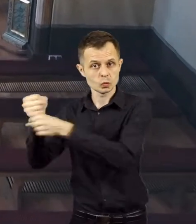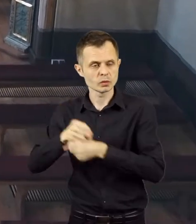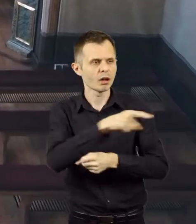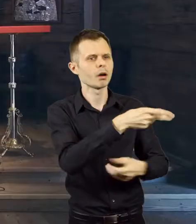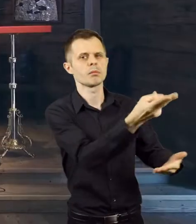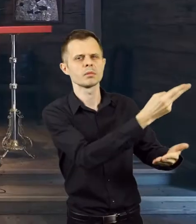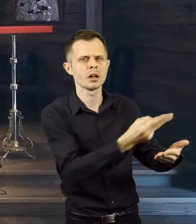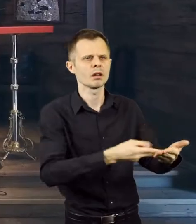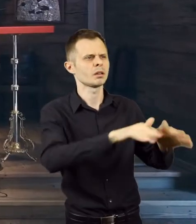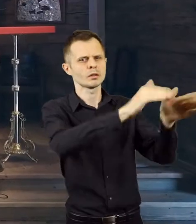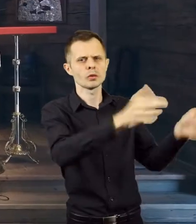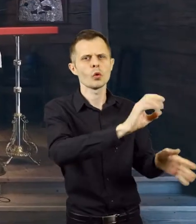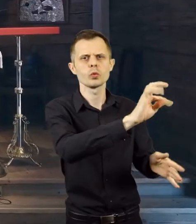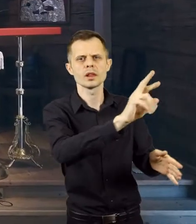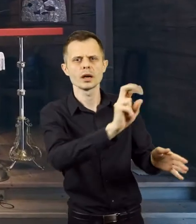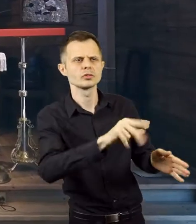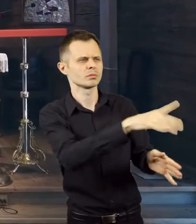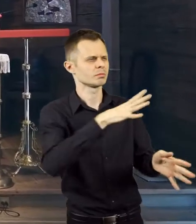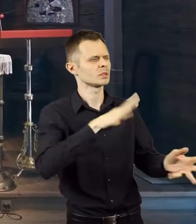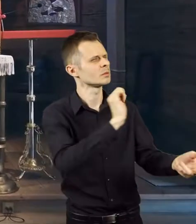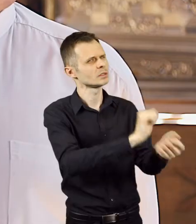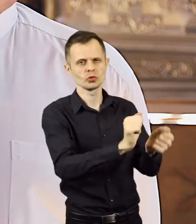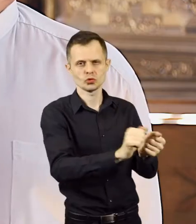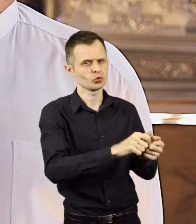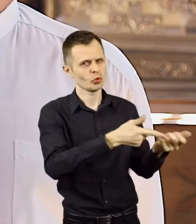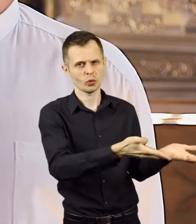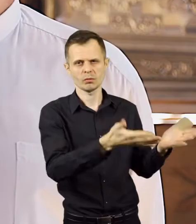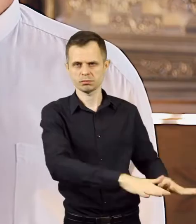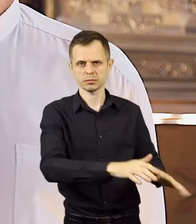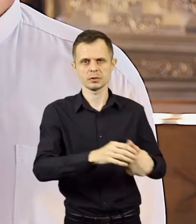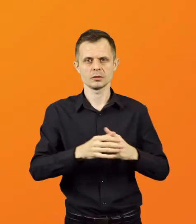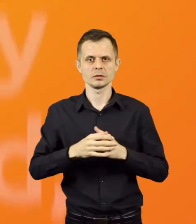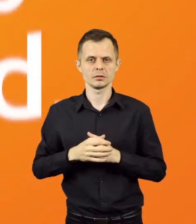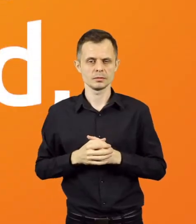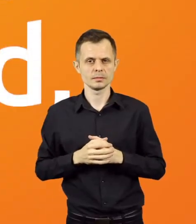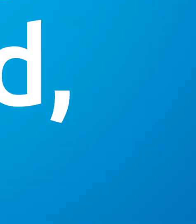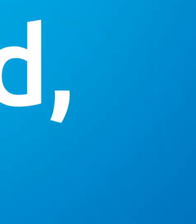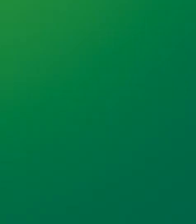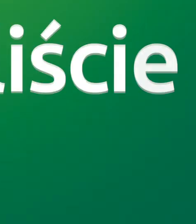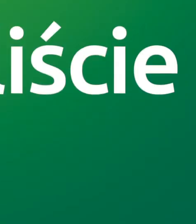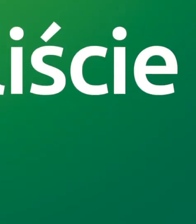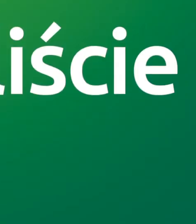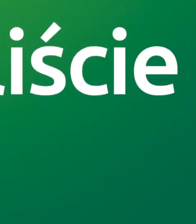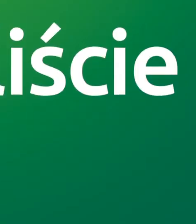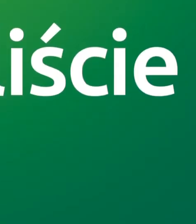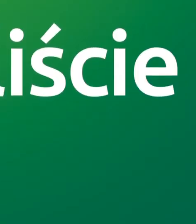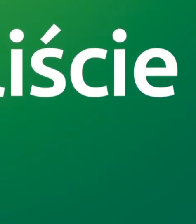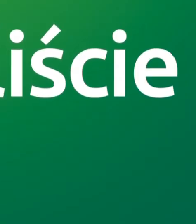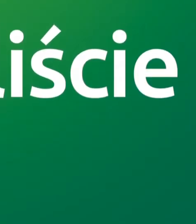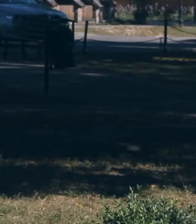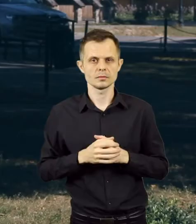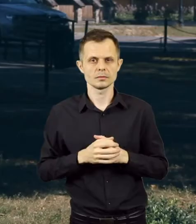to w olichronie, ołtarze ulegałoby to dalszej degradacji. Idziemy o zakład, że tego nie